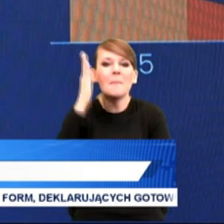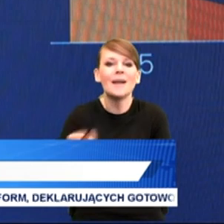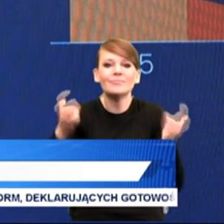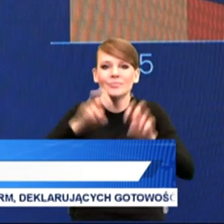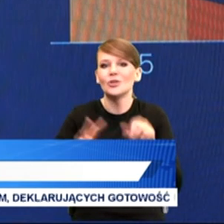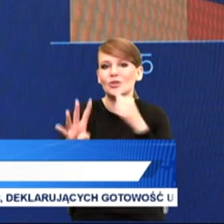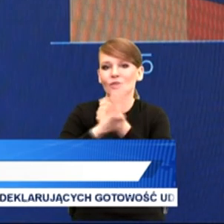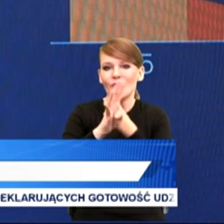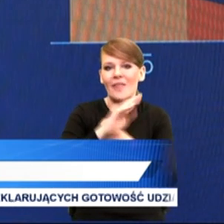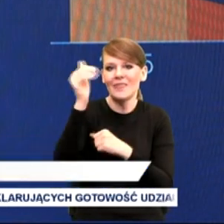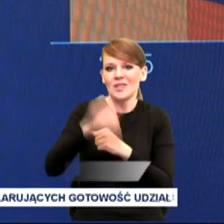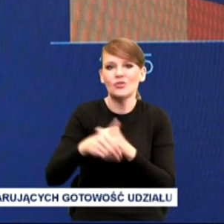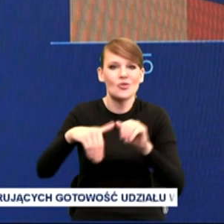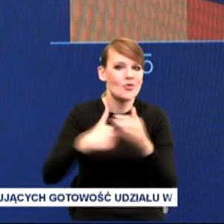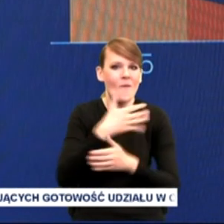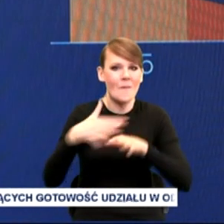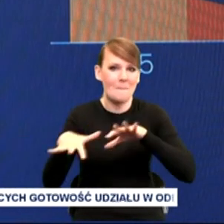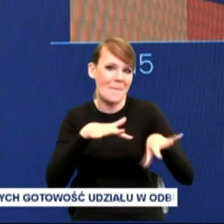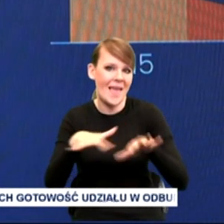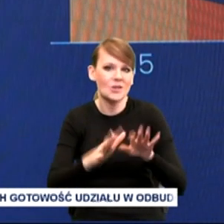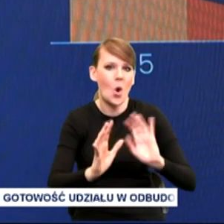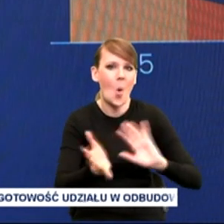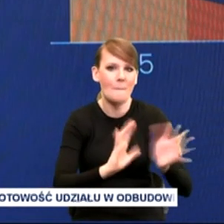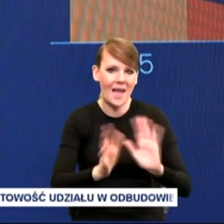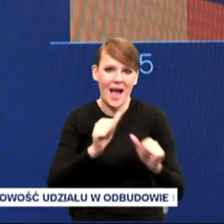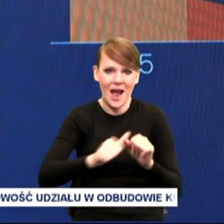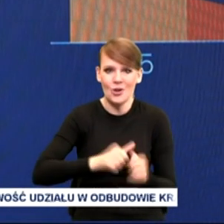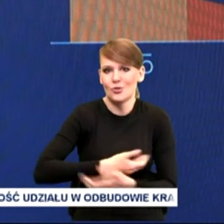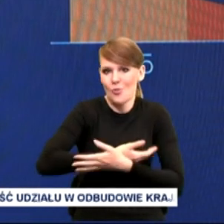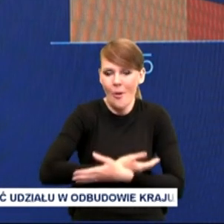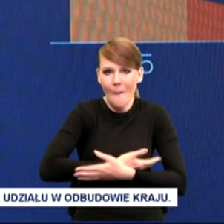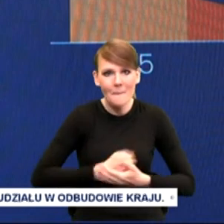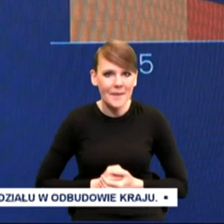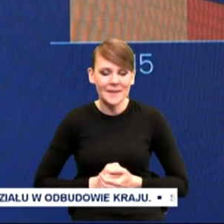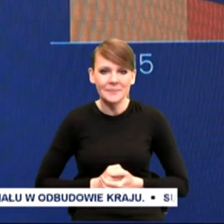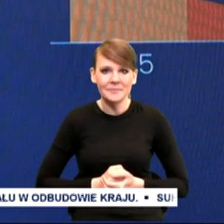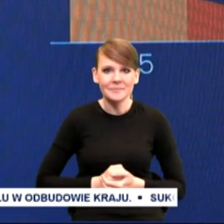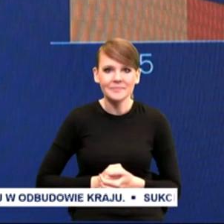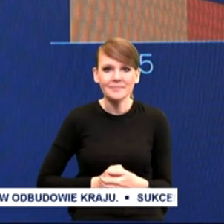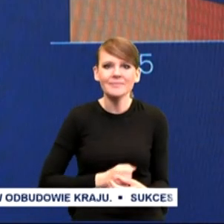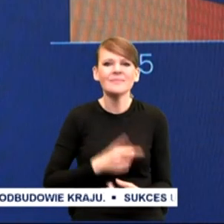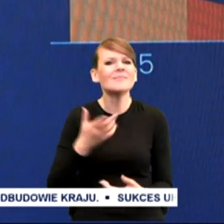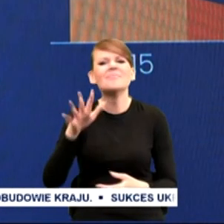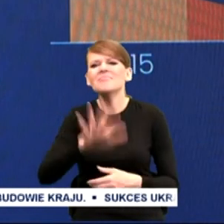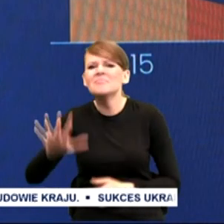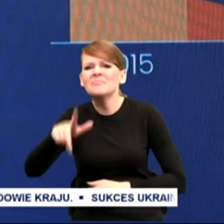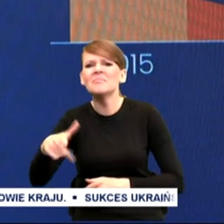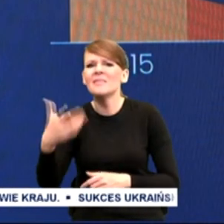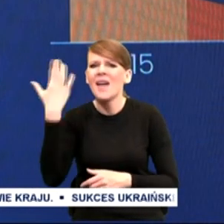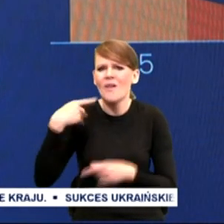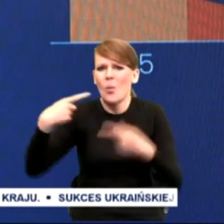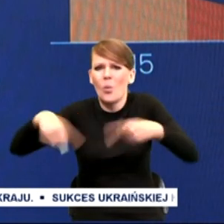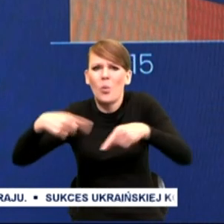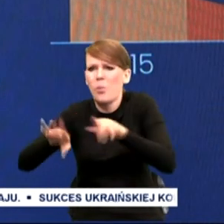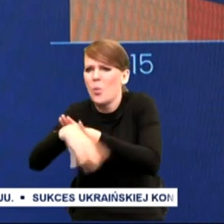tysięcy nowych miejsc opieki żłobkowej. Będziemy likwidujemy białe plamy. To na czym nam